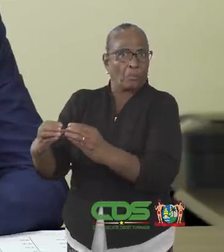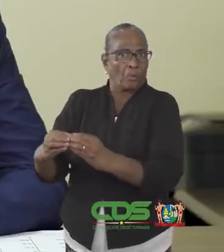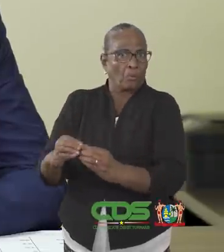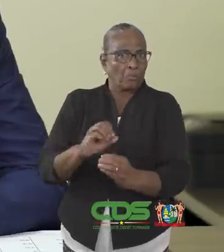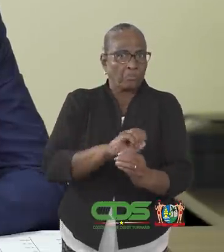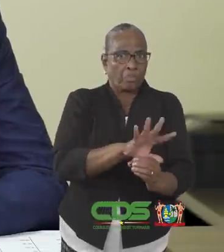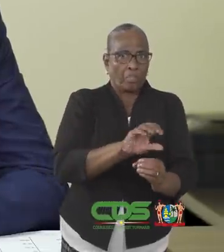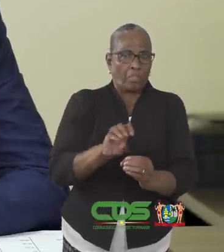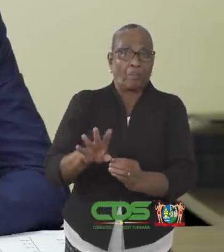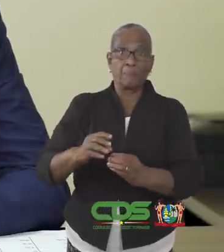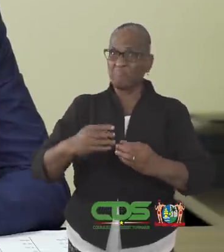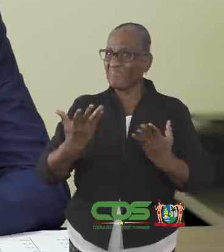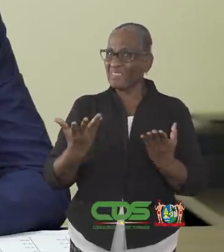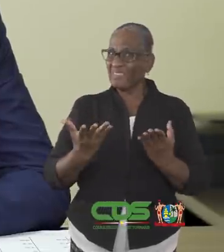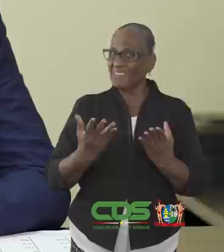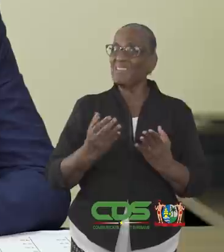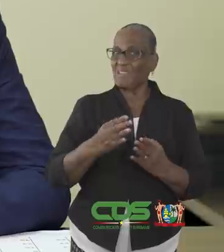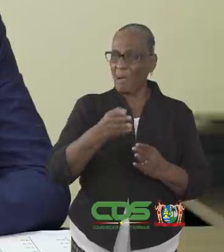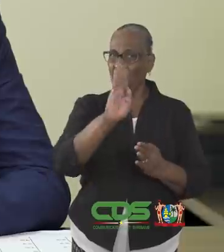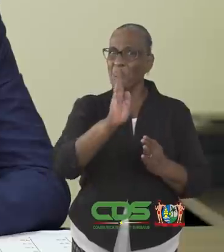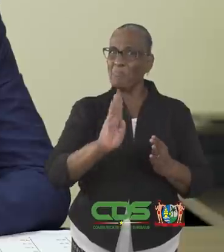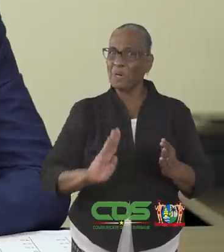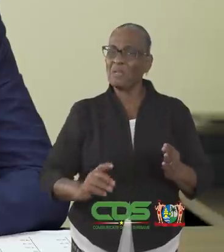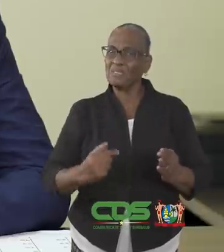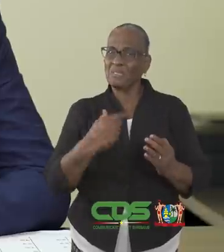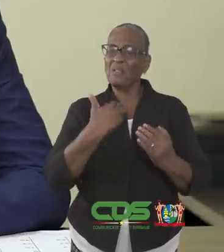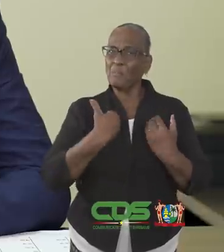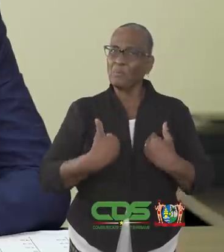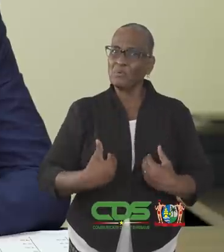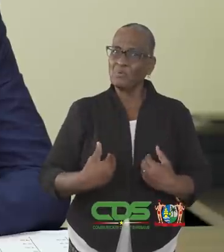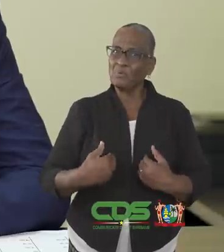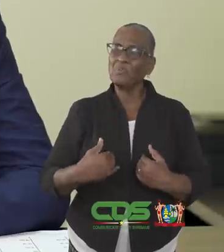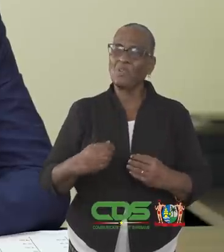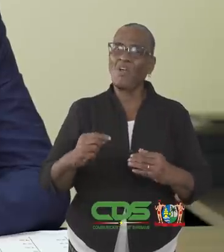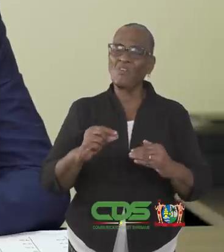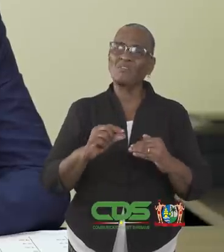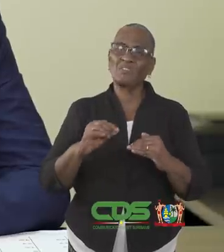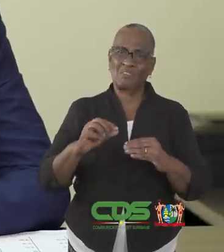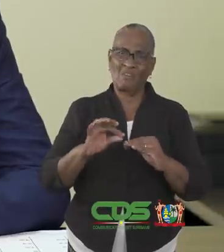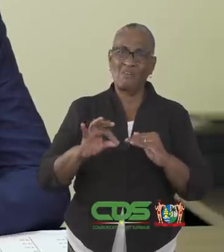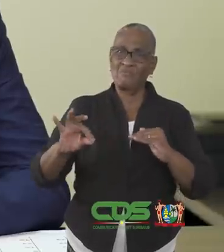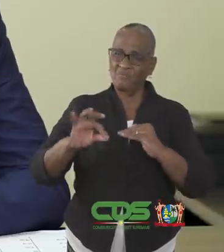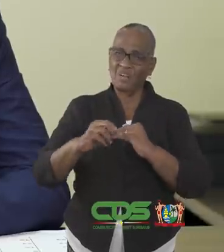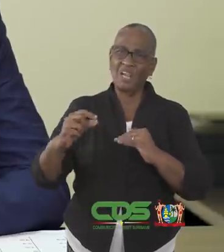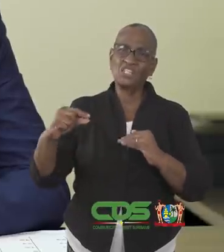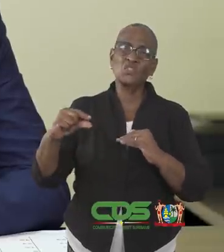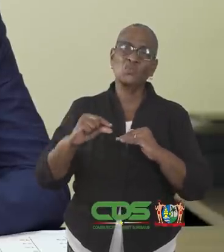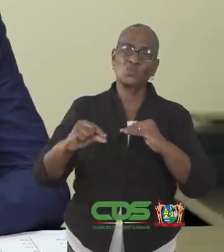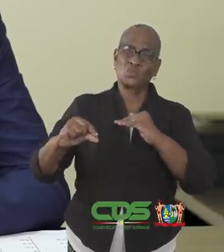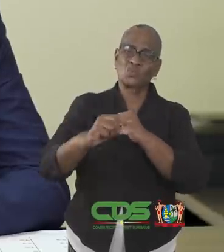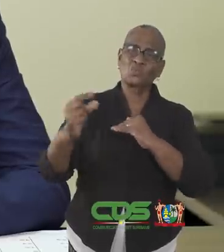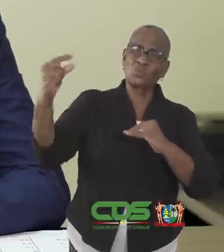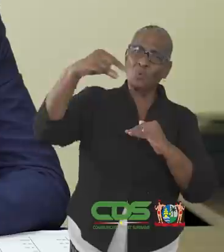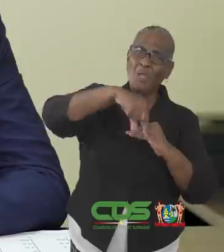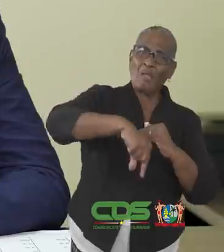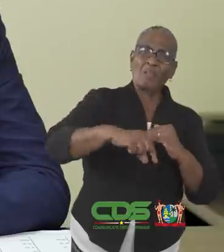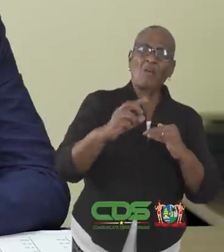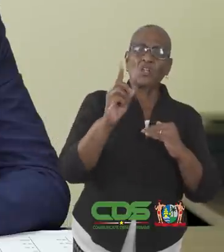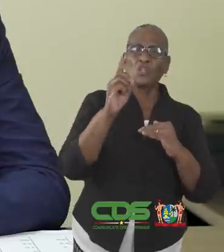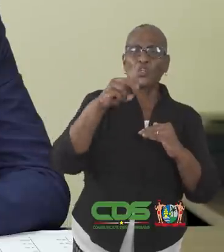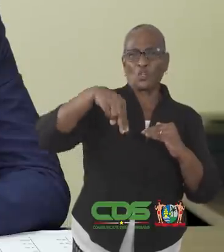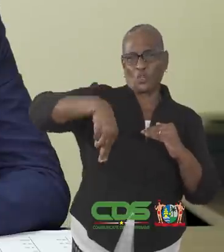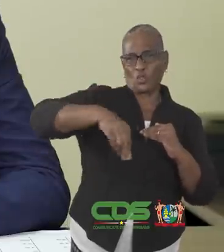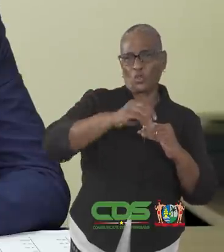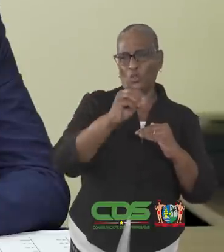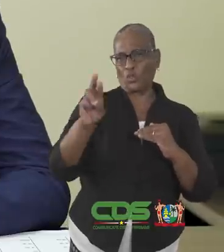Namelijk illegale Brazilianen uit Francijana met een cluster in Paramaribo